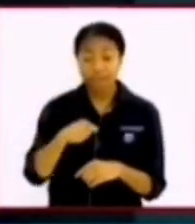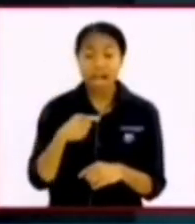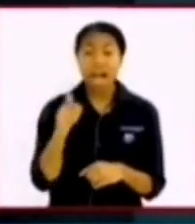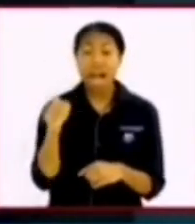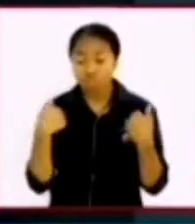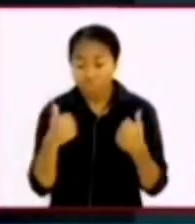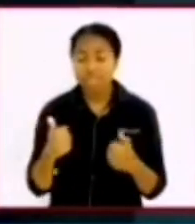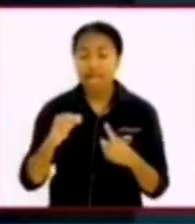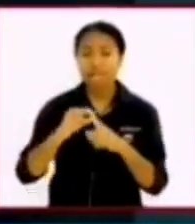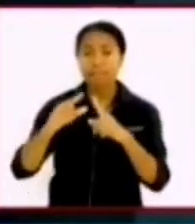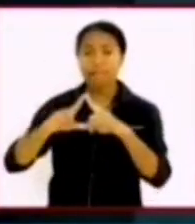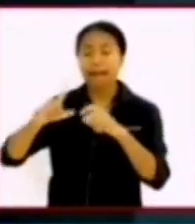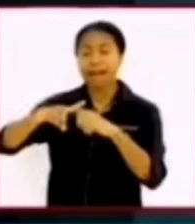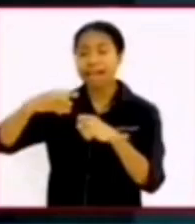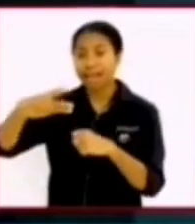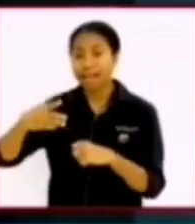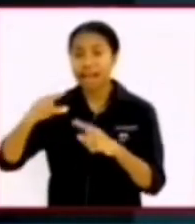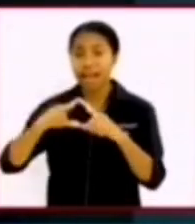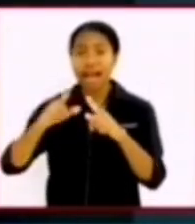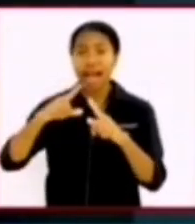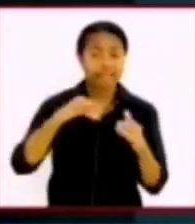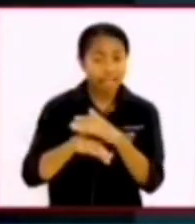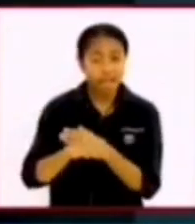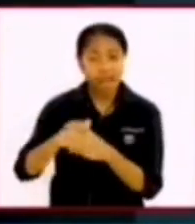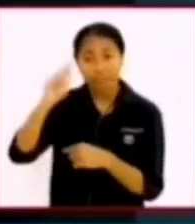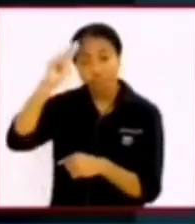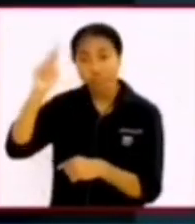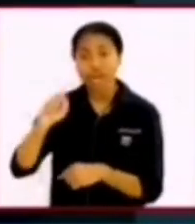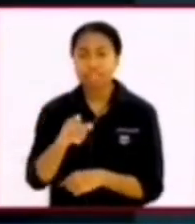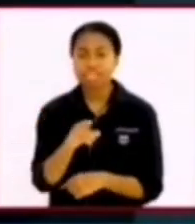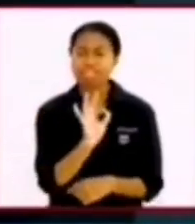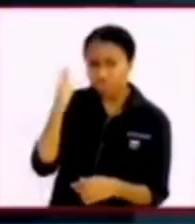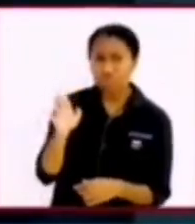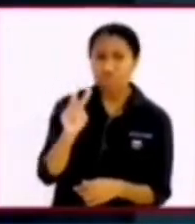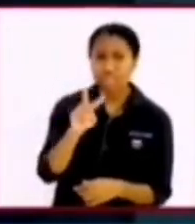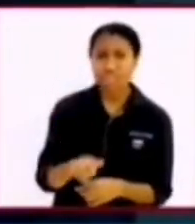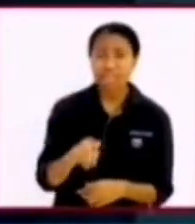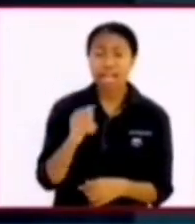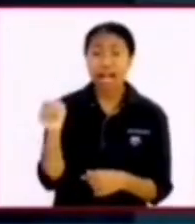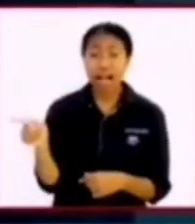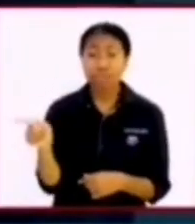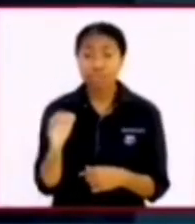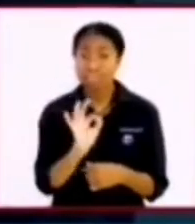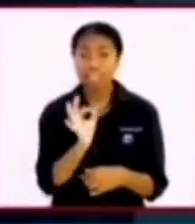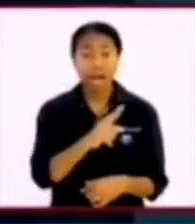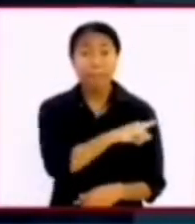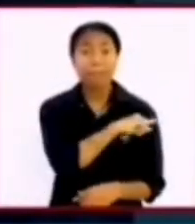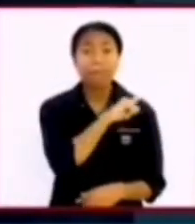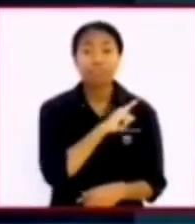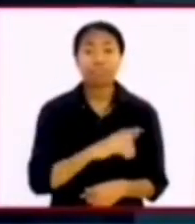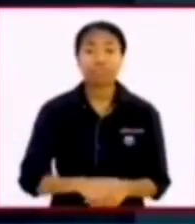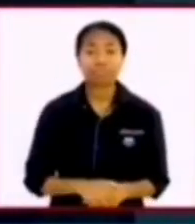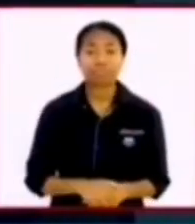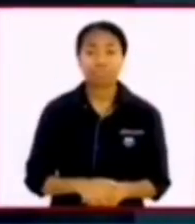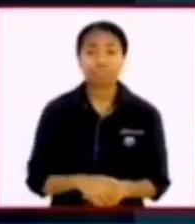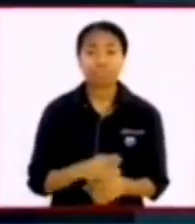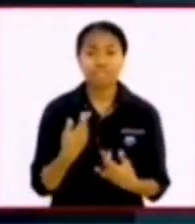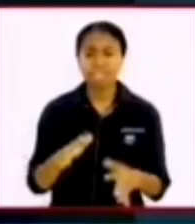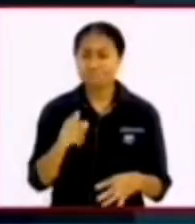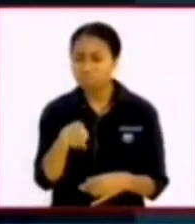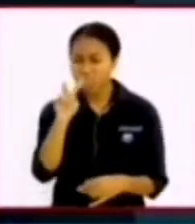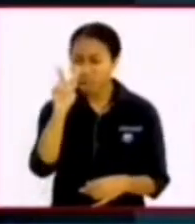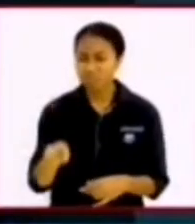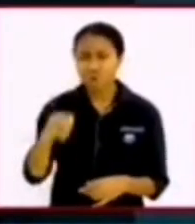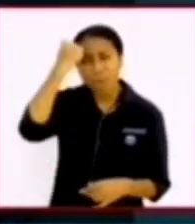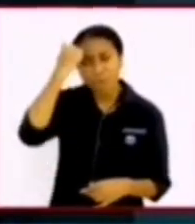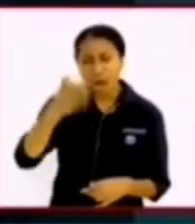dipakai sebagai alat di dalam tangan Tuhan tidak peduli saudara tidak mampu tidak peduli saudara bodoh tidak peduli